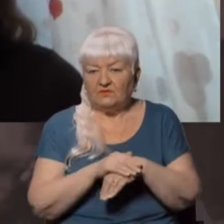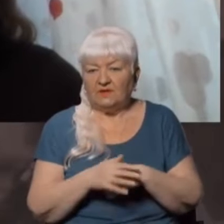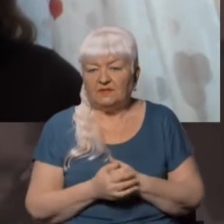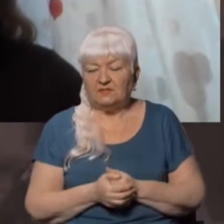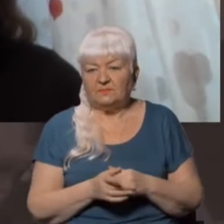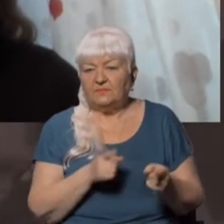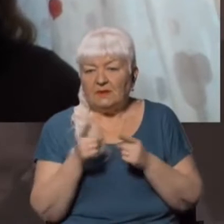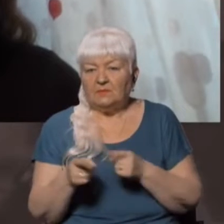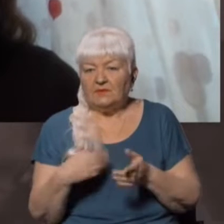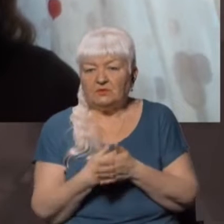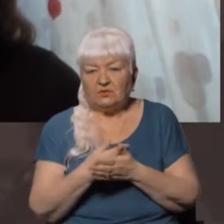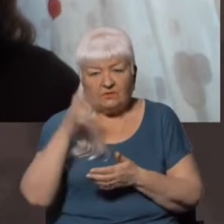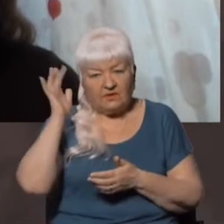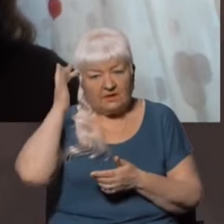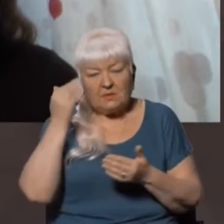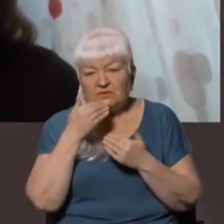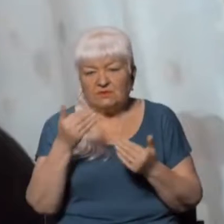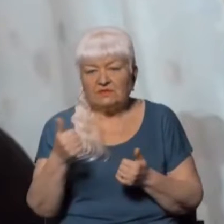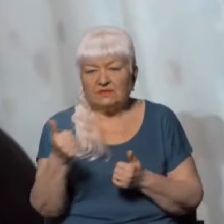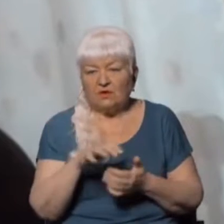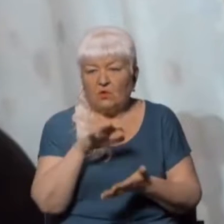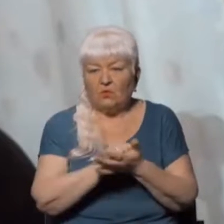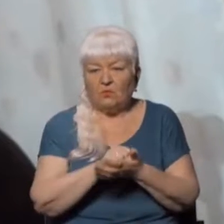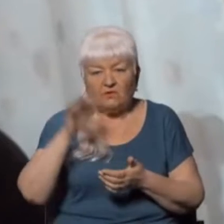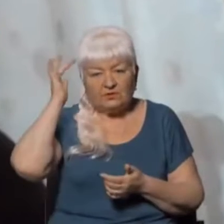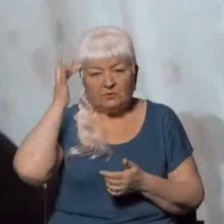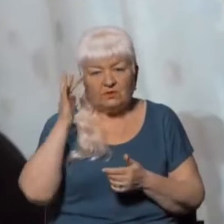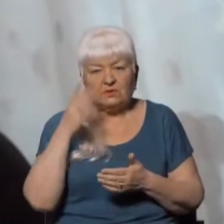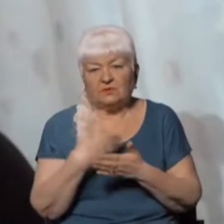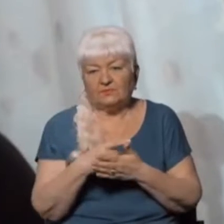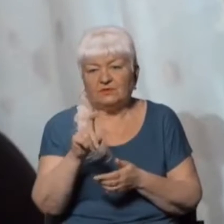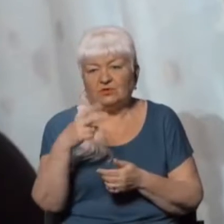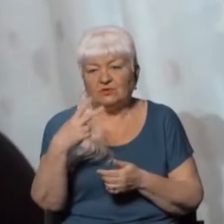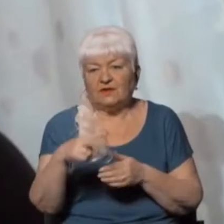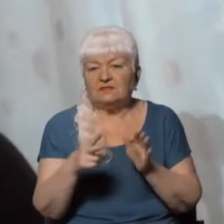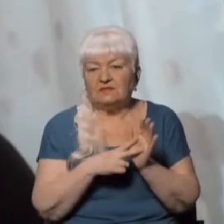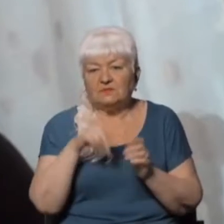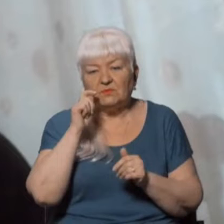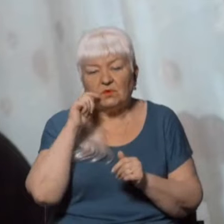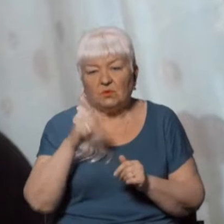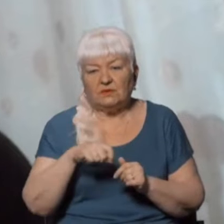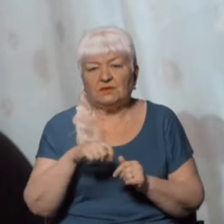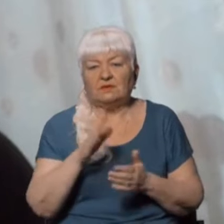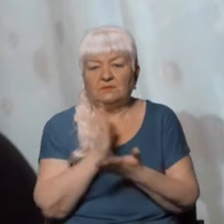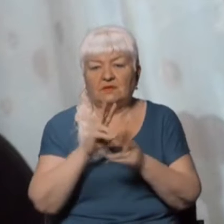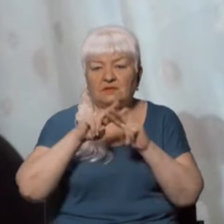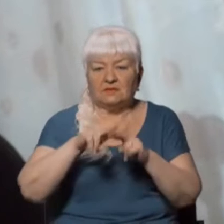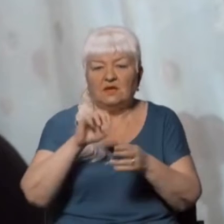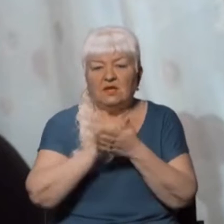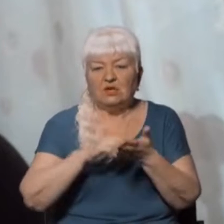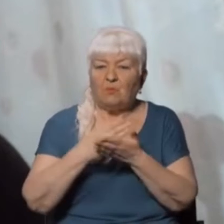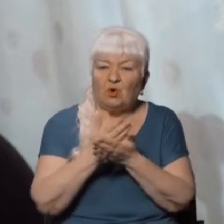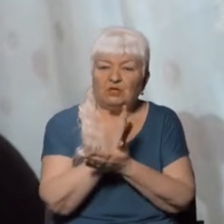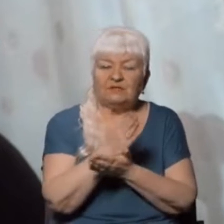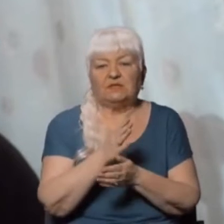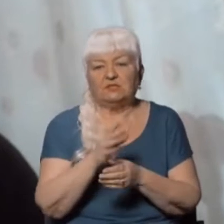Передамо до новин Криму за останній тиждень. В окупованому Криму щонайменше 127 українців знаходяться за гратами через політичні